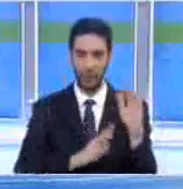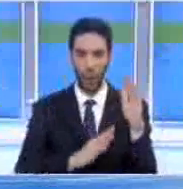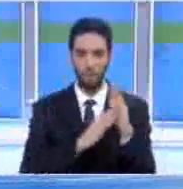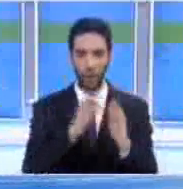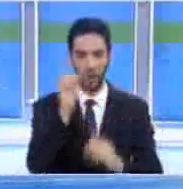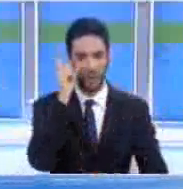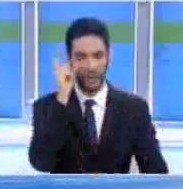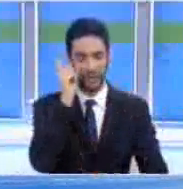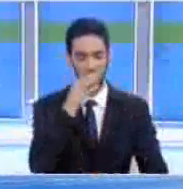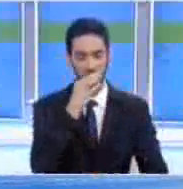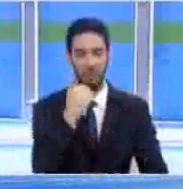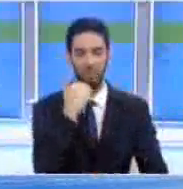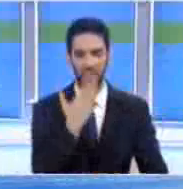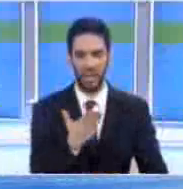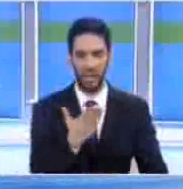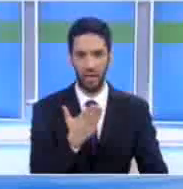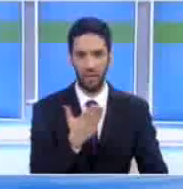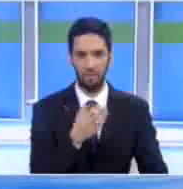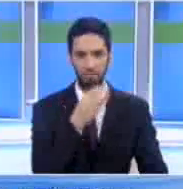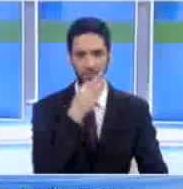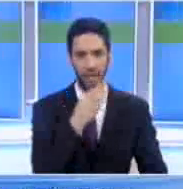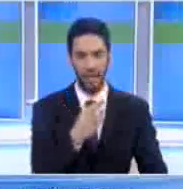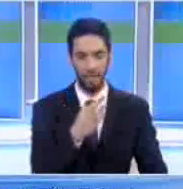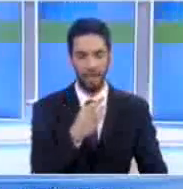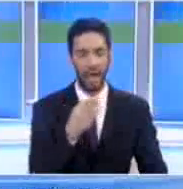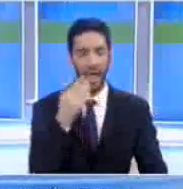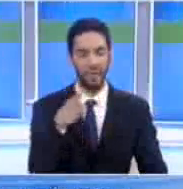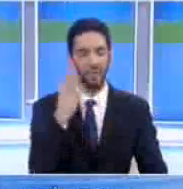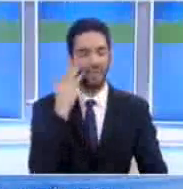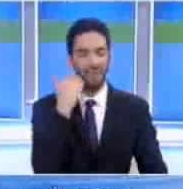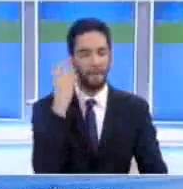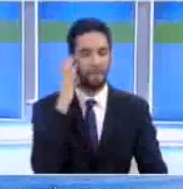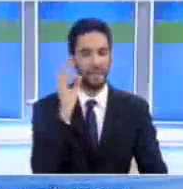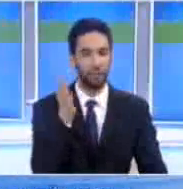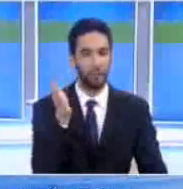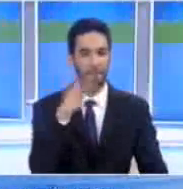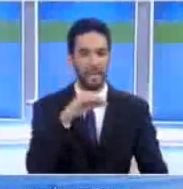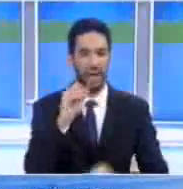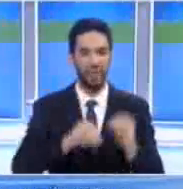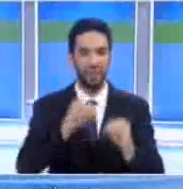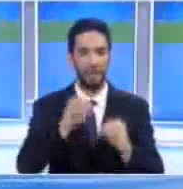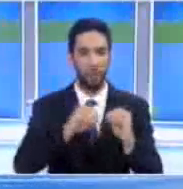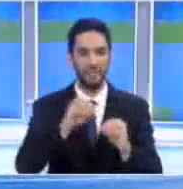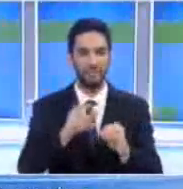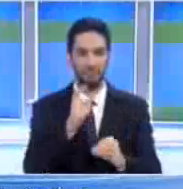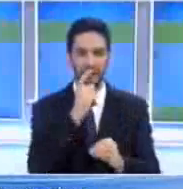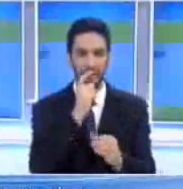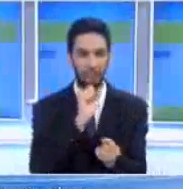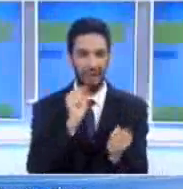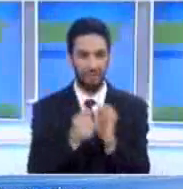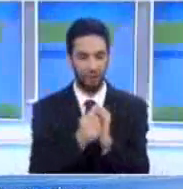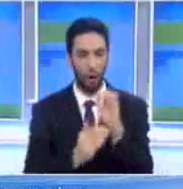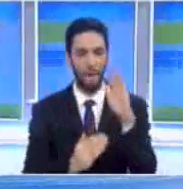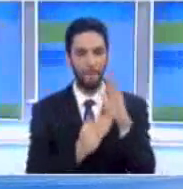είναι αδιανόητο να απαιτούνται ανάλογα προνόμια Τονίζει εξάλλου ότι δεν υπάρχουν ενδείξεις για επικοδομητική στάση του Πρόεδρου της